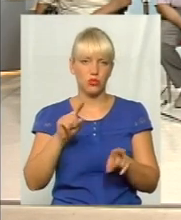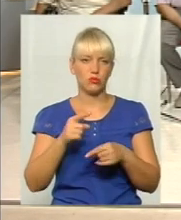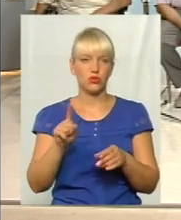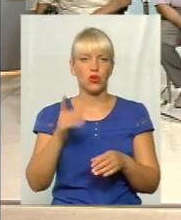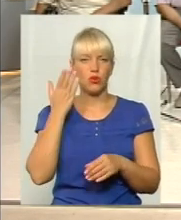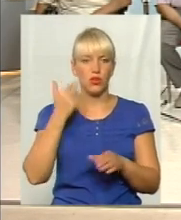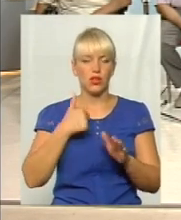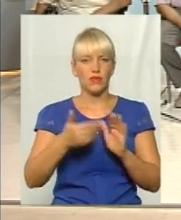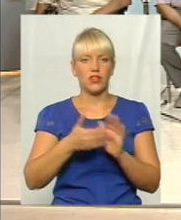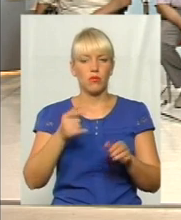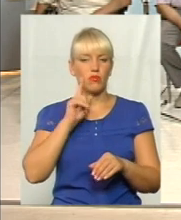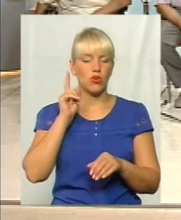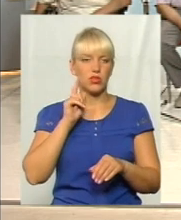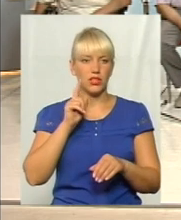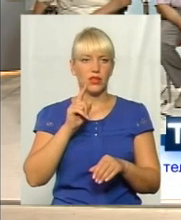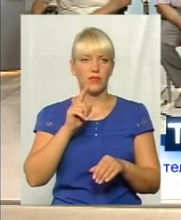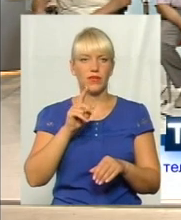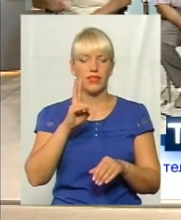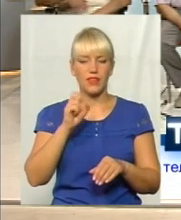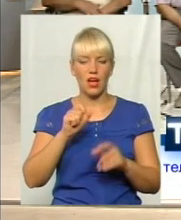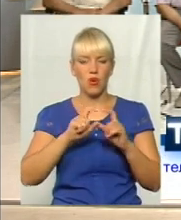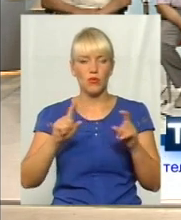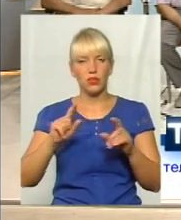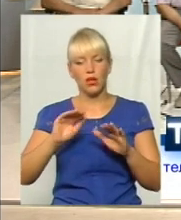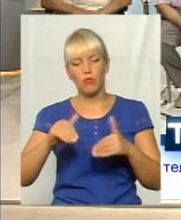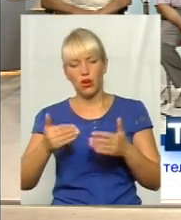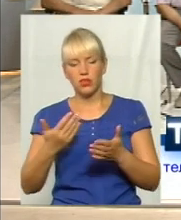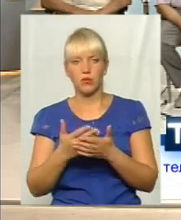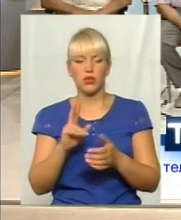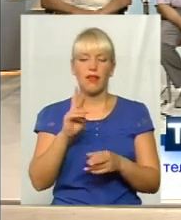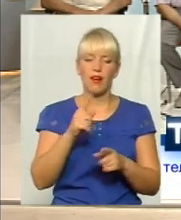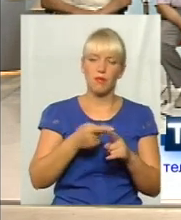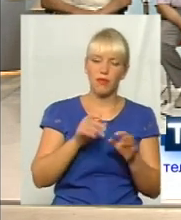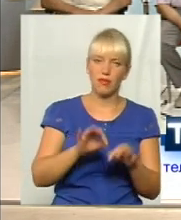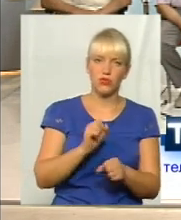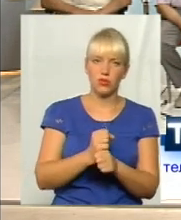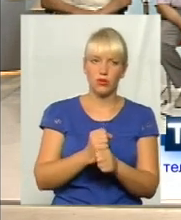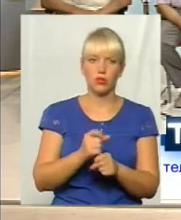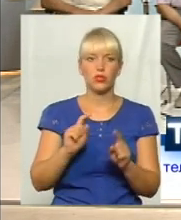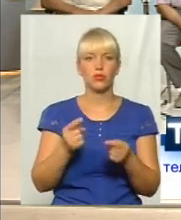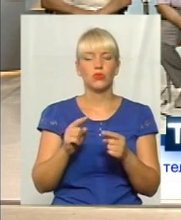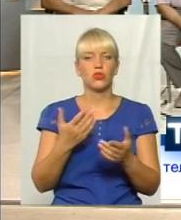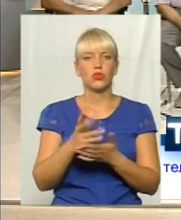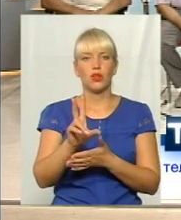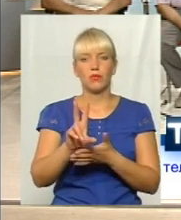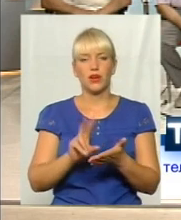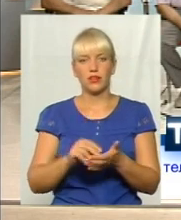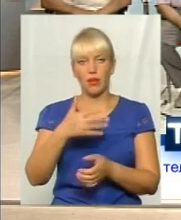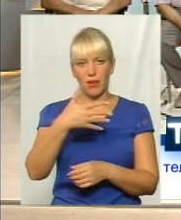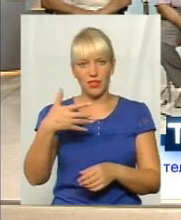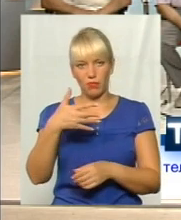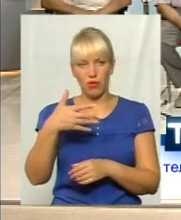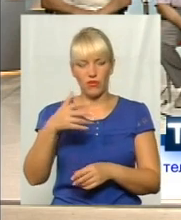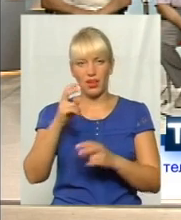коли викликають на аудит якогось об'єкту, порадитись, як зробити доступним. Тому що, наприклад, п'ятий поверх,